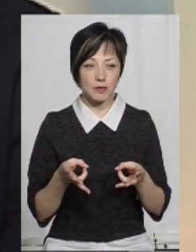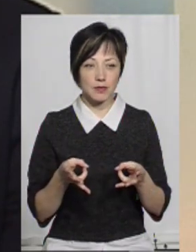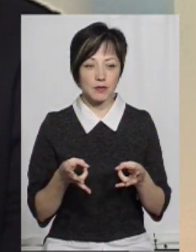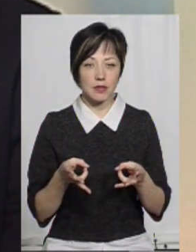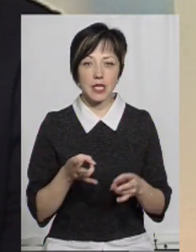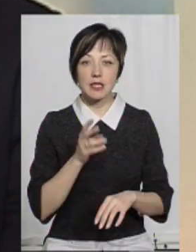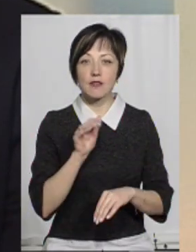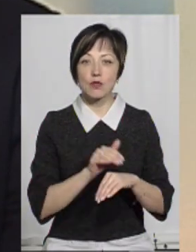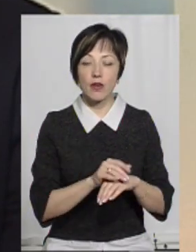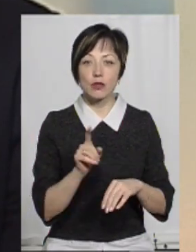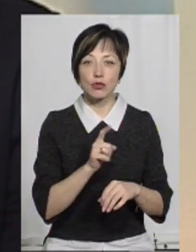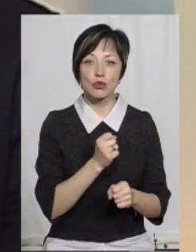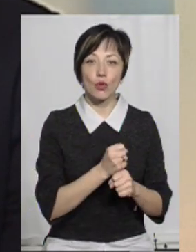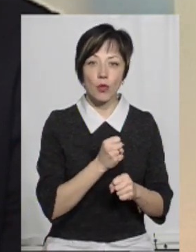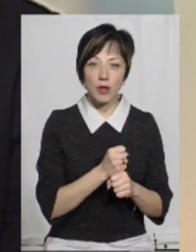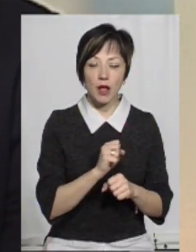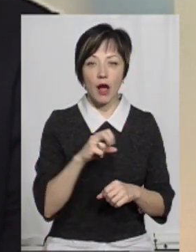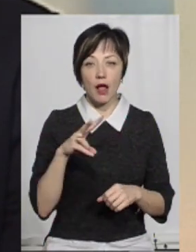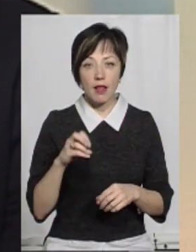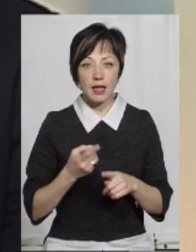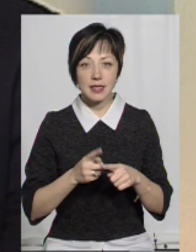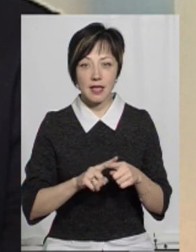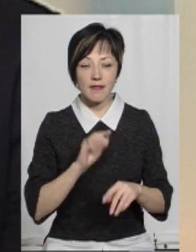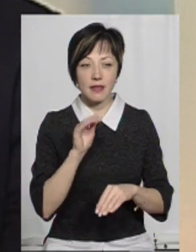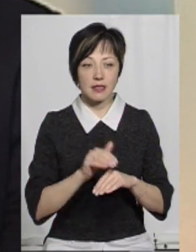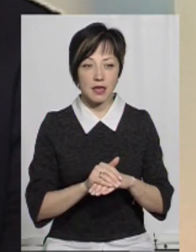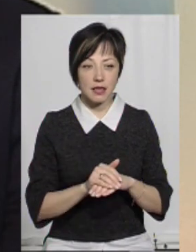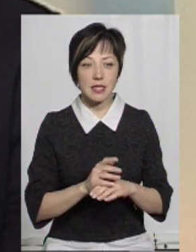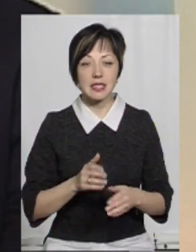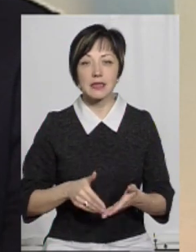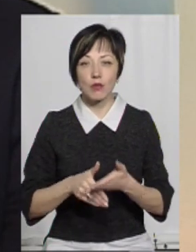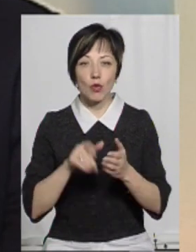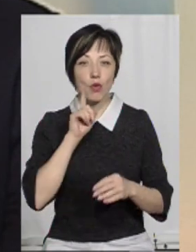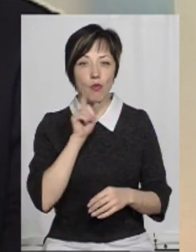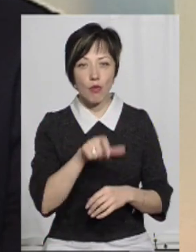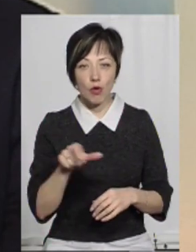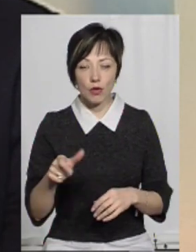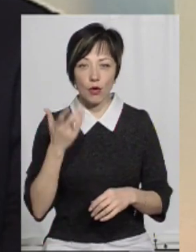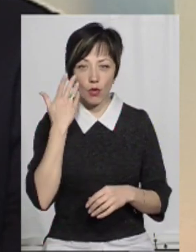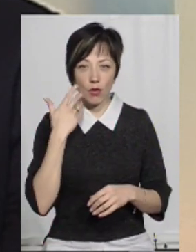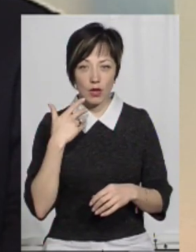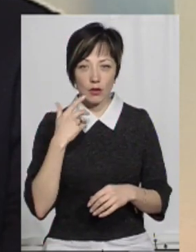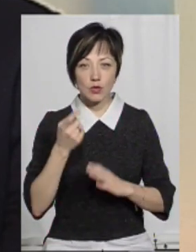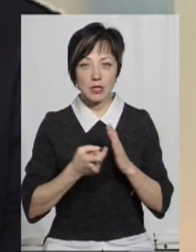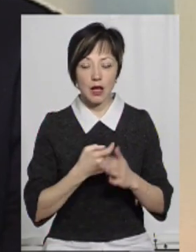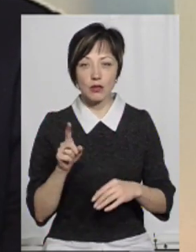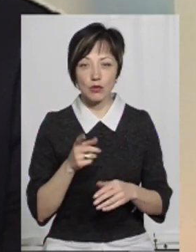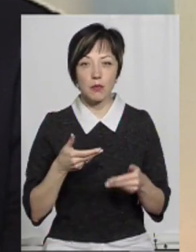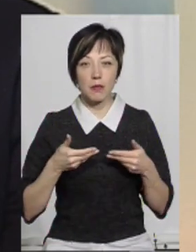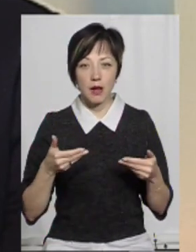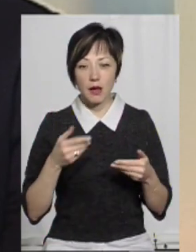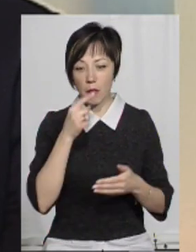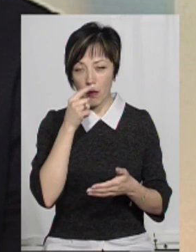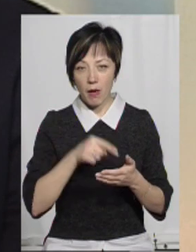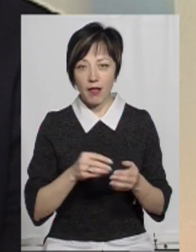Потрібно зафіксувати те, що зроблено, але оця фіксація, вона стимулює молодь. Ми, коли знали, що ми